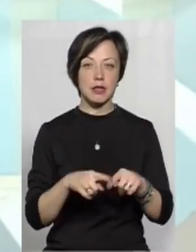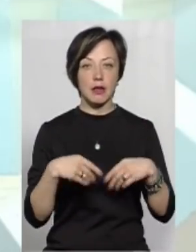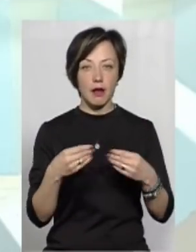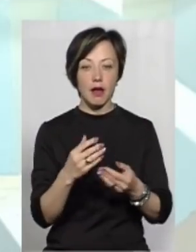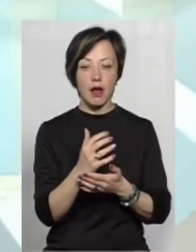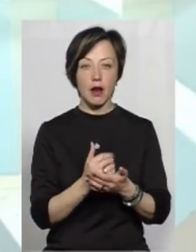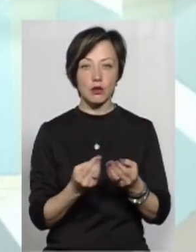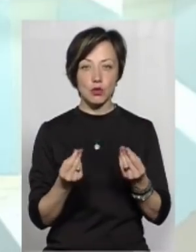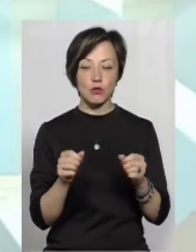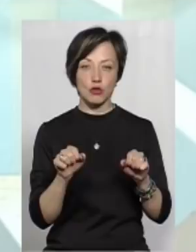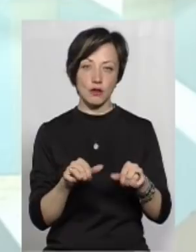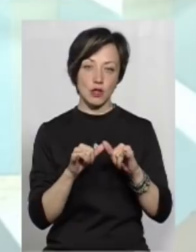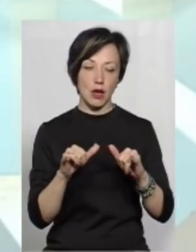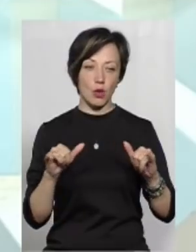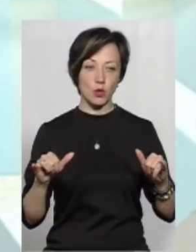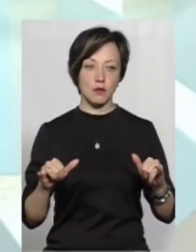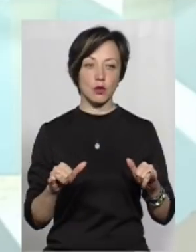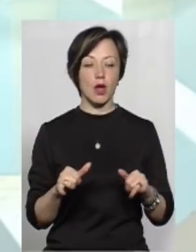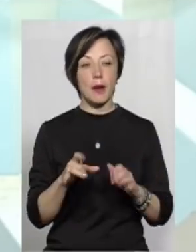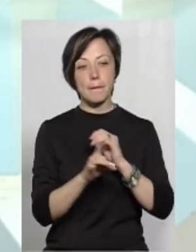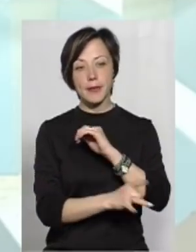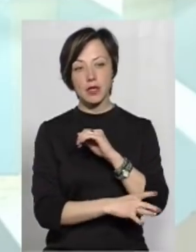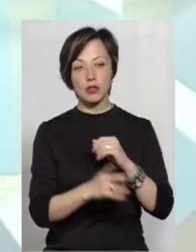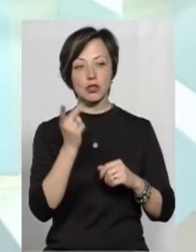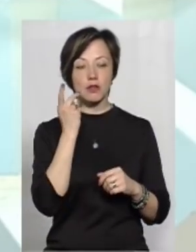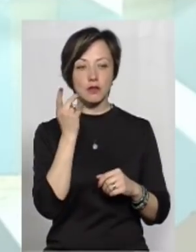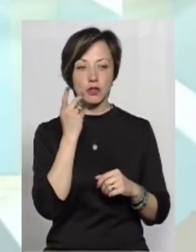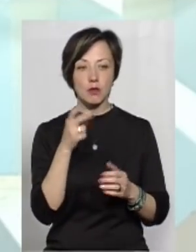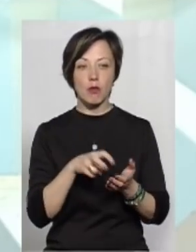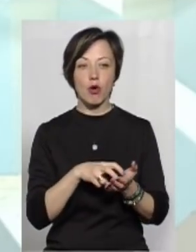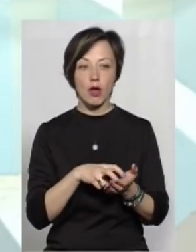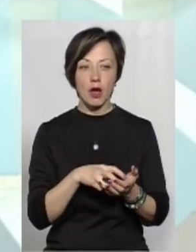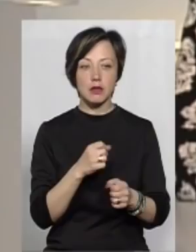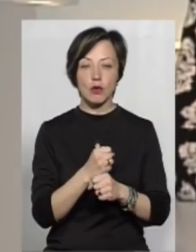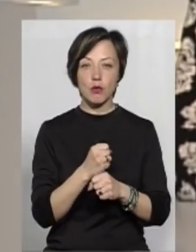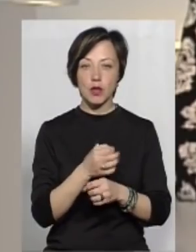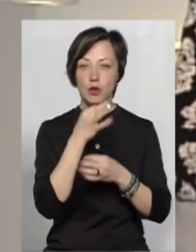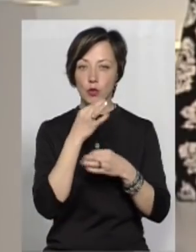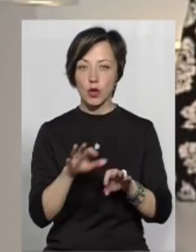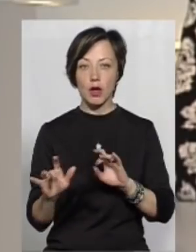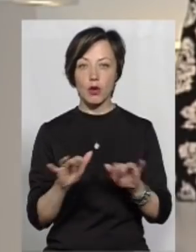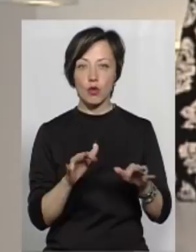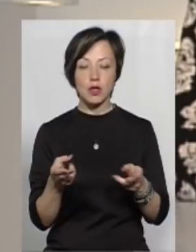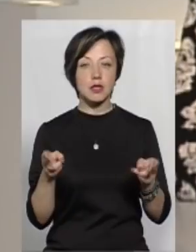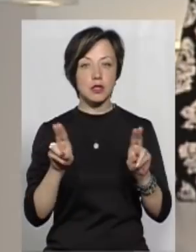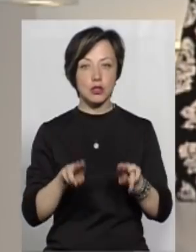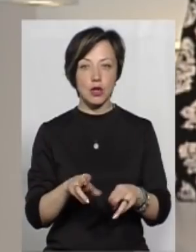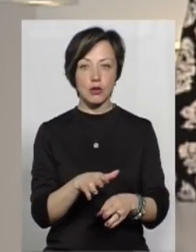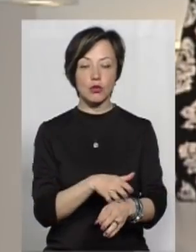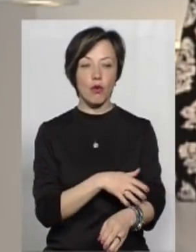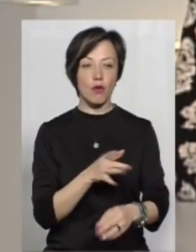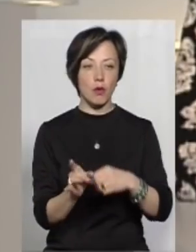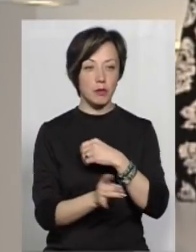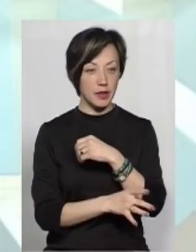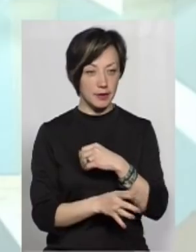ресурси, це дає можливості для розвитку. Бідніші, як завжди, вони бояться робити будь-які кроки, і тому залишаються довго